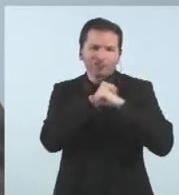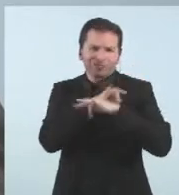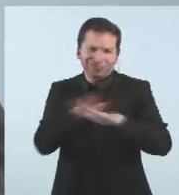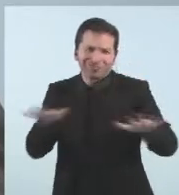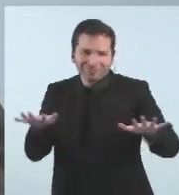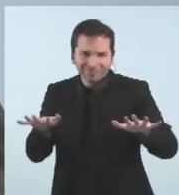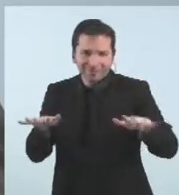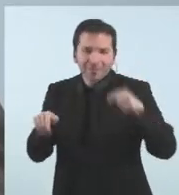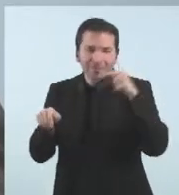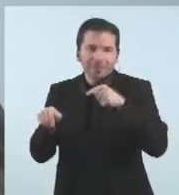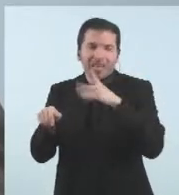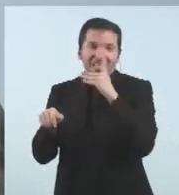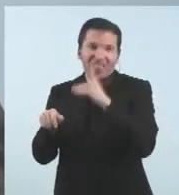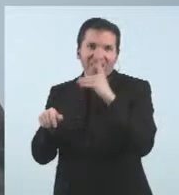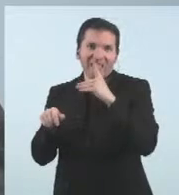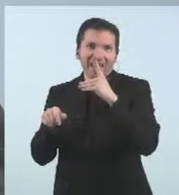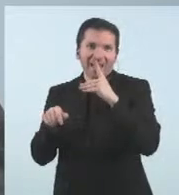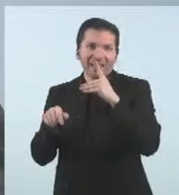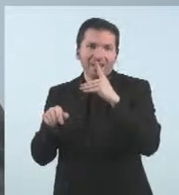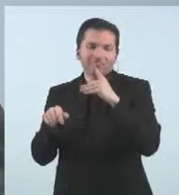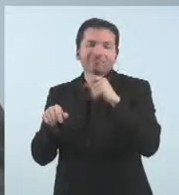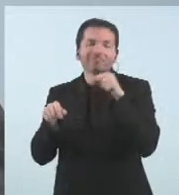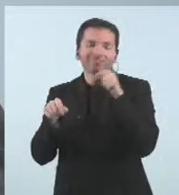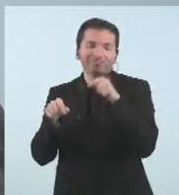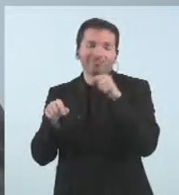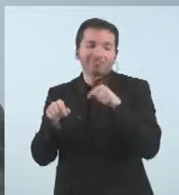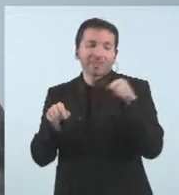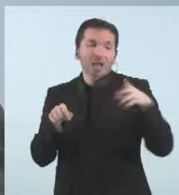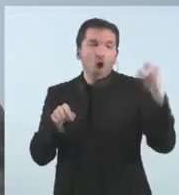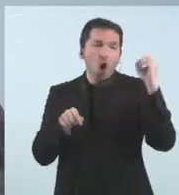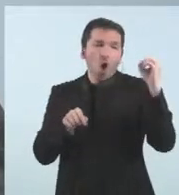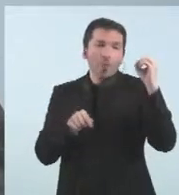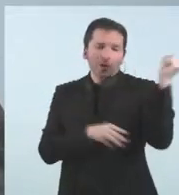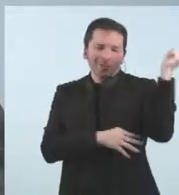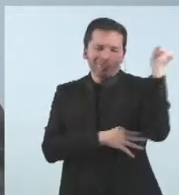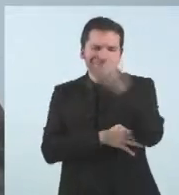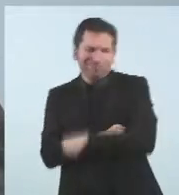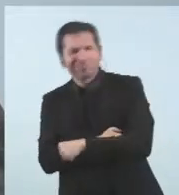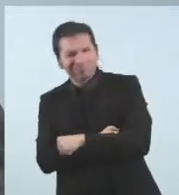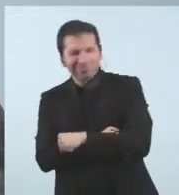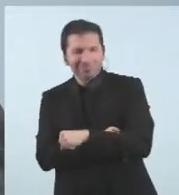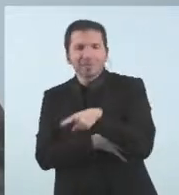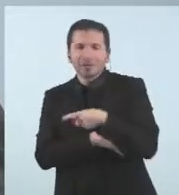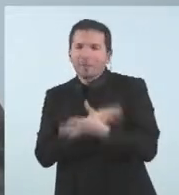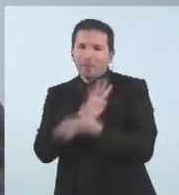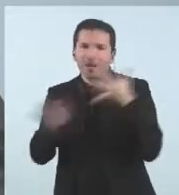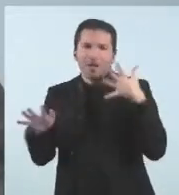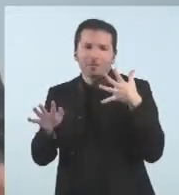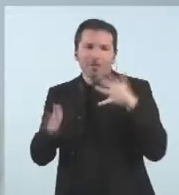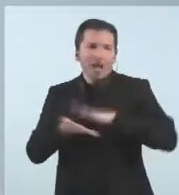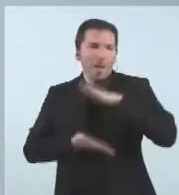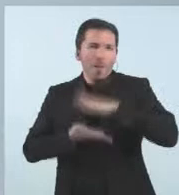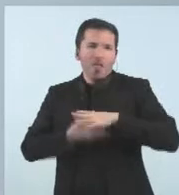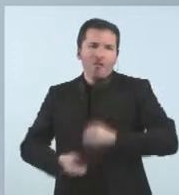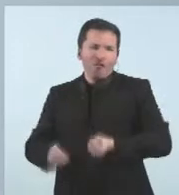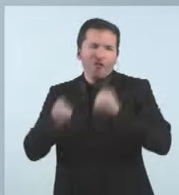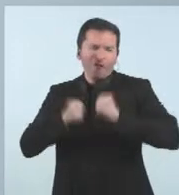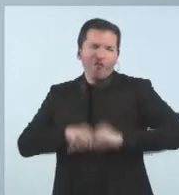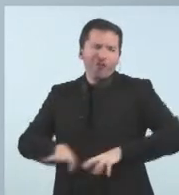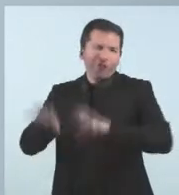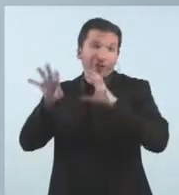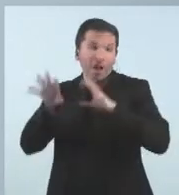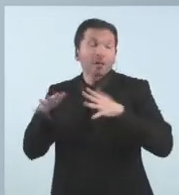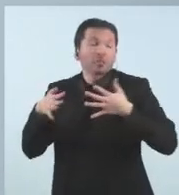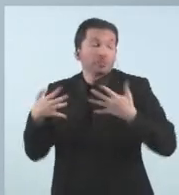No, Delta no pot competir ni cap altre variant fins ara no poden competir amb la velocitat que té Òmicron. Per tant, nosaltres ara hem de considerar que hi ha hagut un